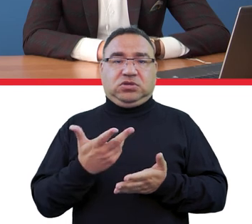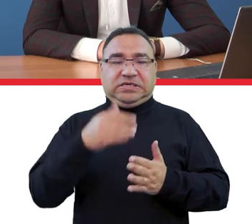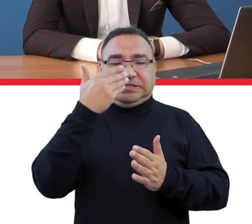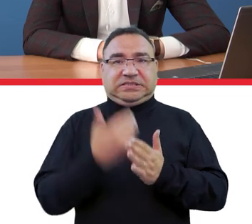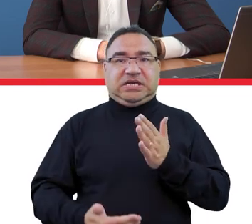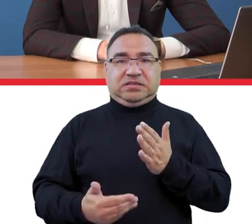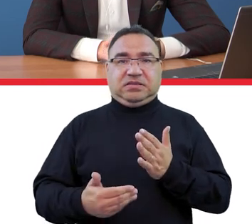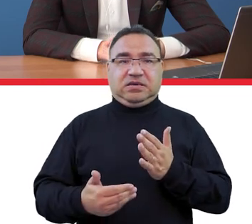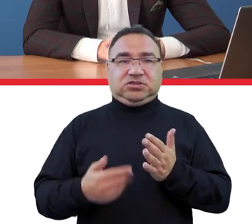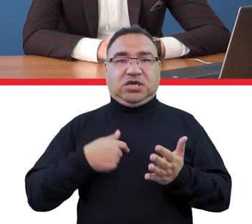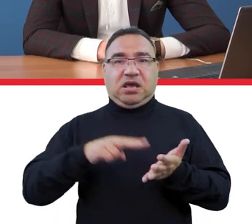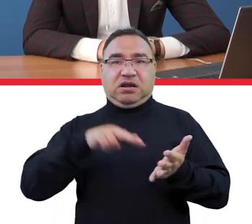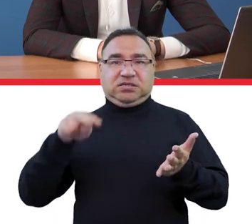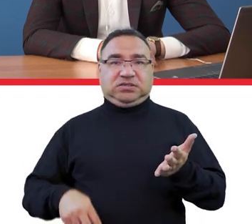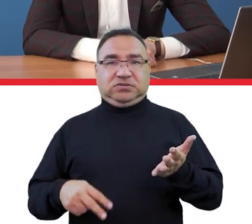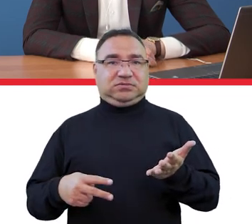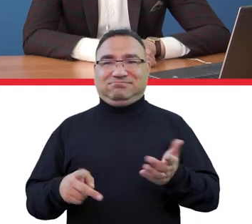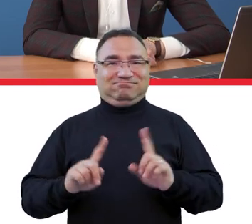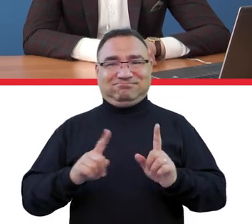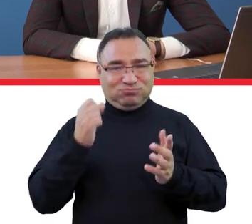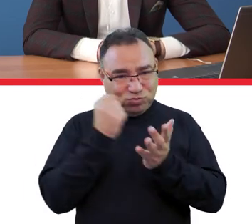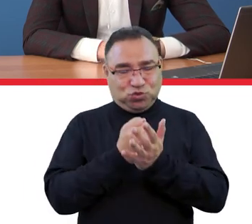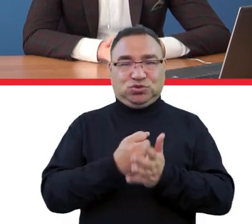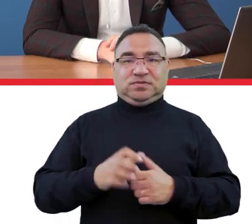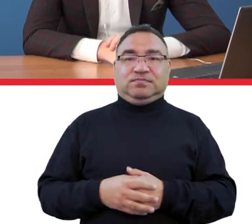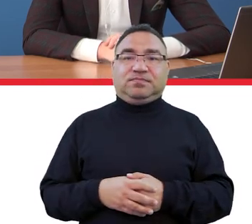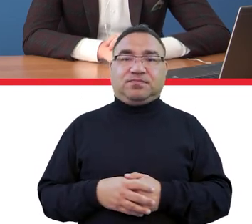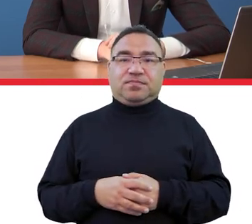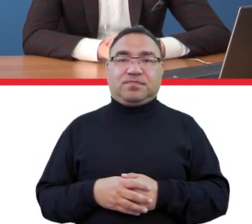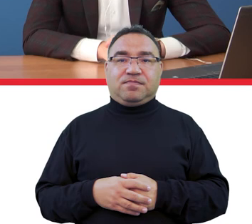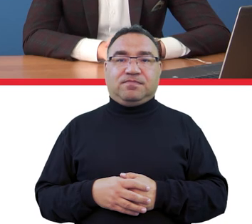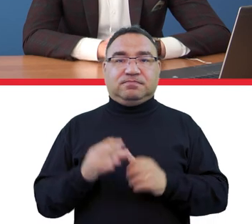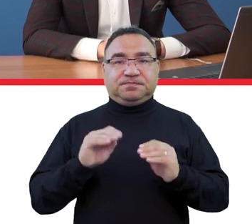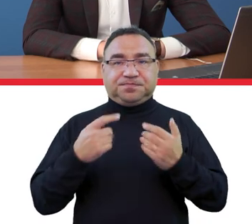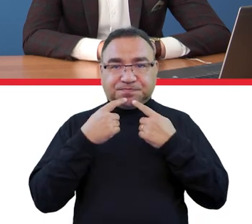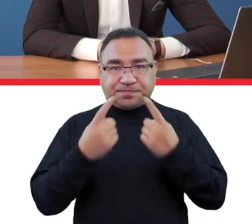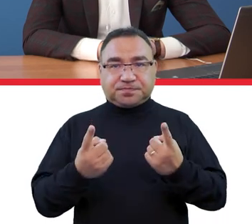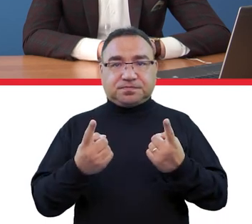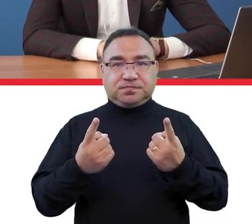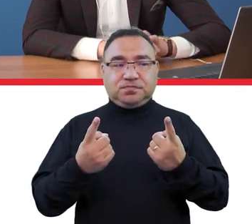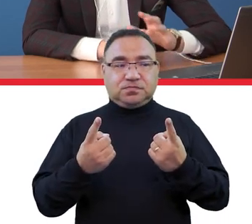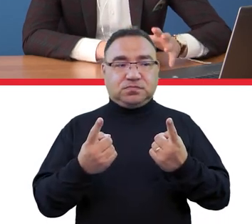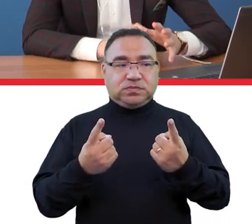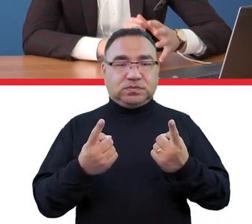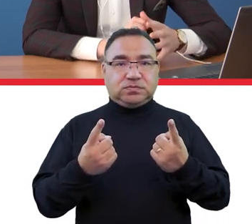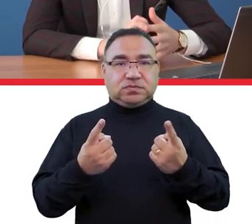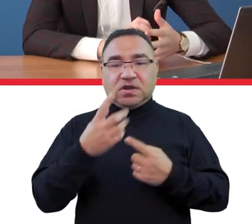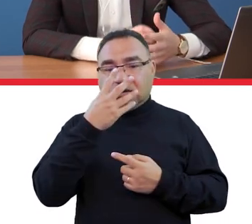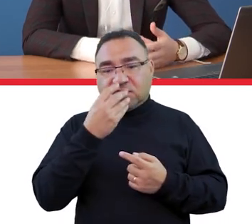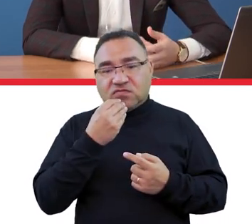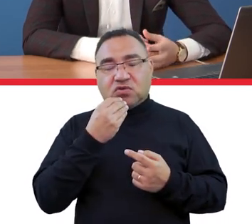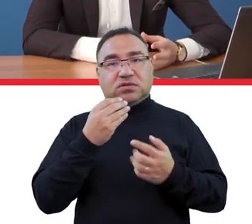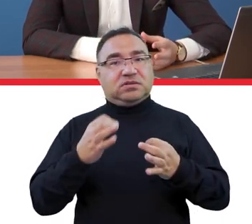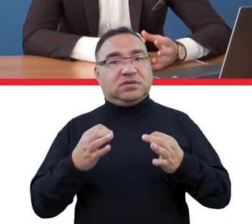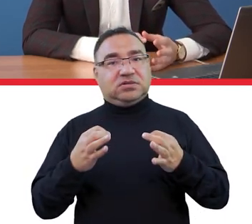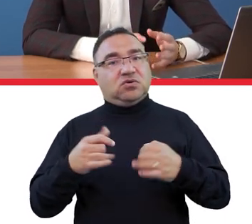kosztem zrezygnowania z tej części praktycznej ja tylko przypomnę jakby to jak wygląda w kontekście